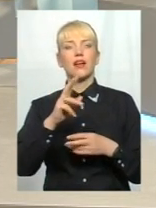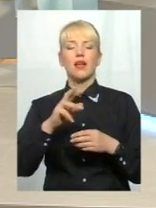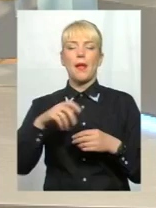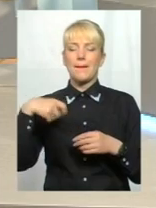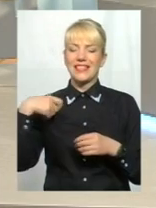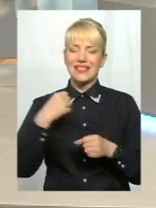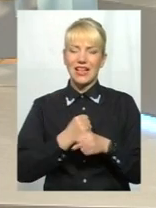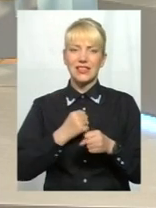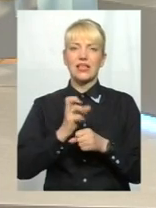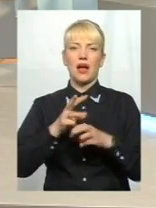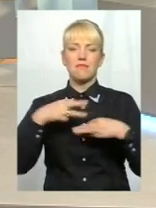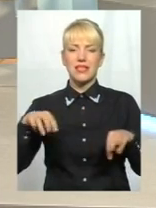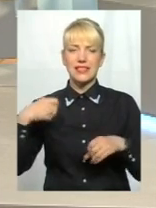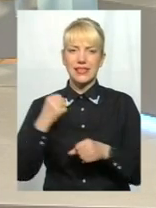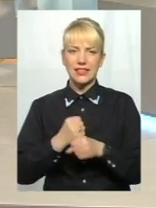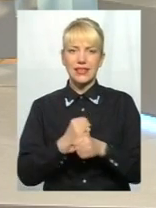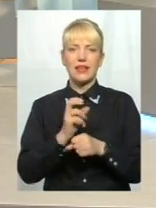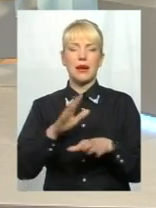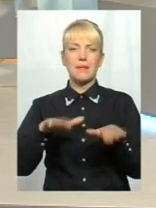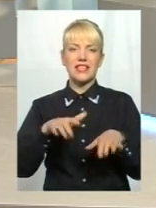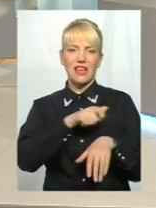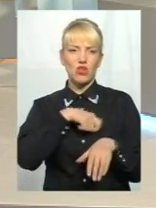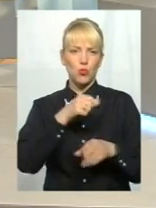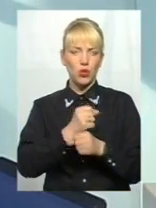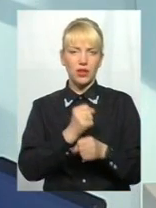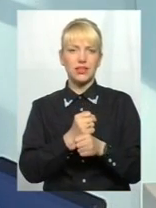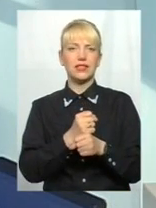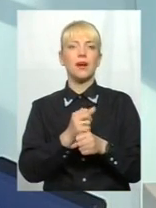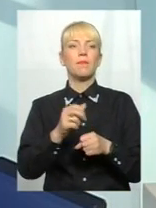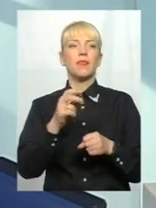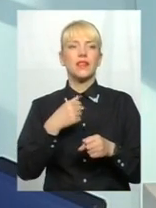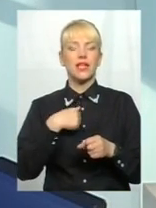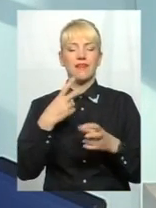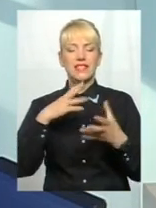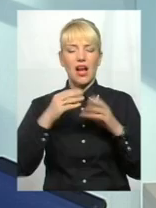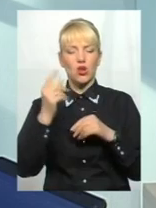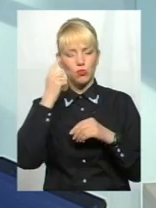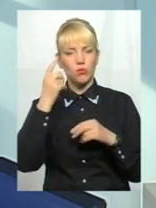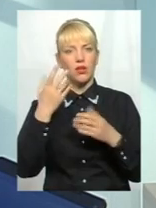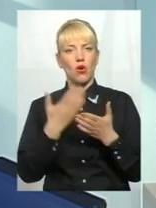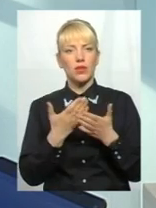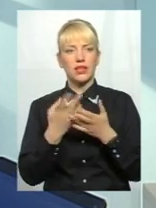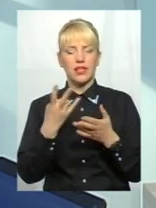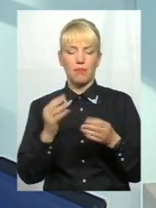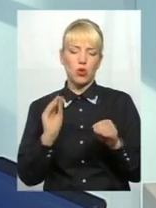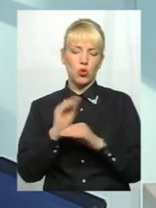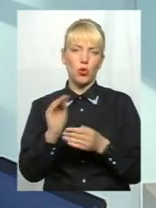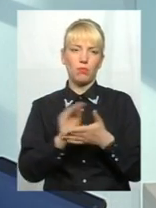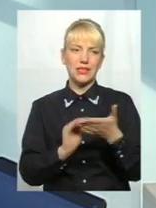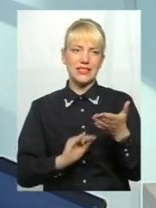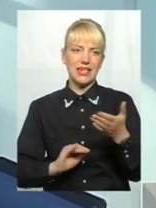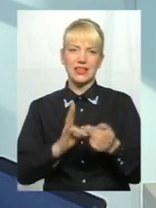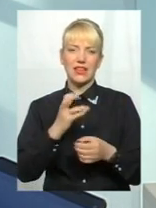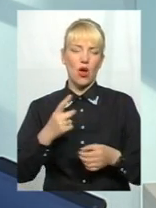діє, як депутат діє, як місцевий депутат діє. От я загально думаючи, що, очевидно, мені треба дописати оцей, ну, не